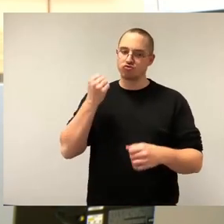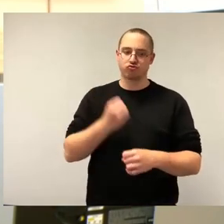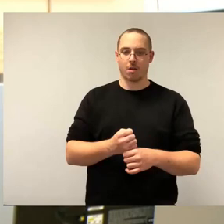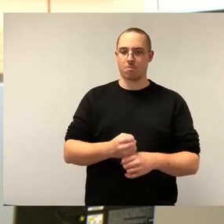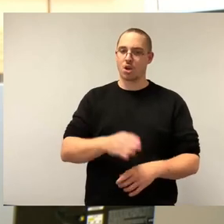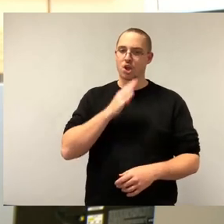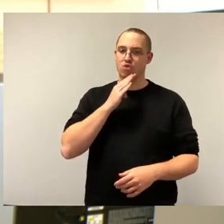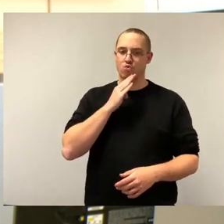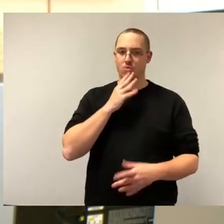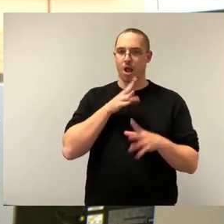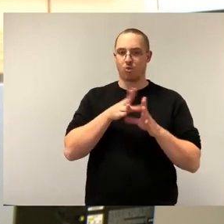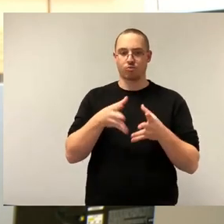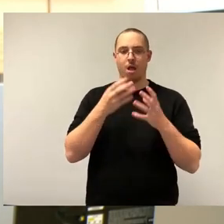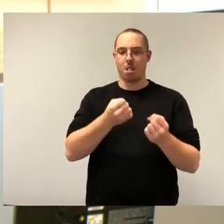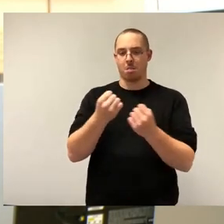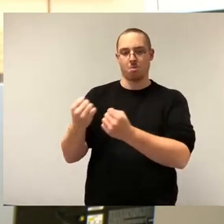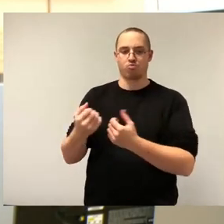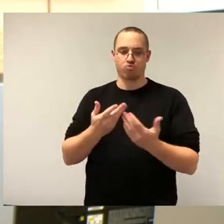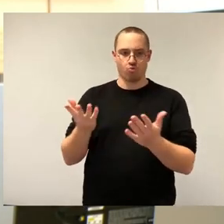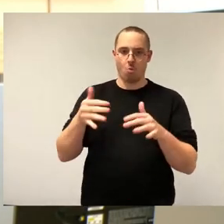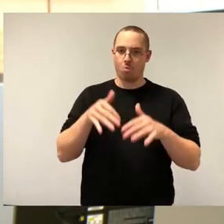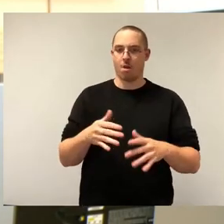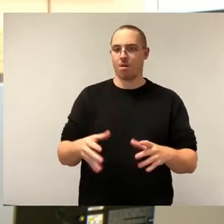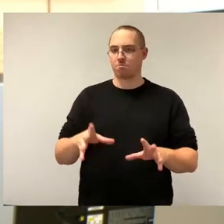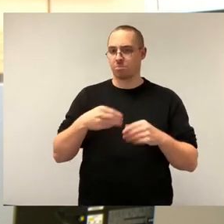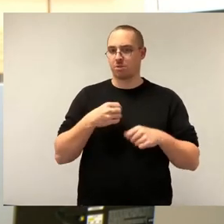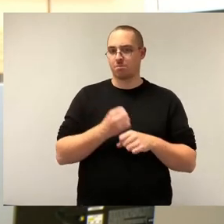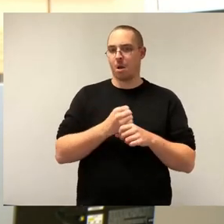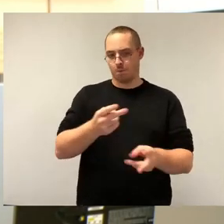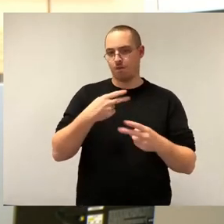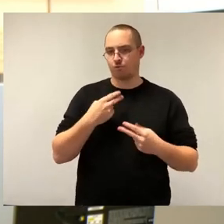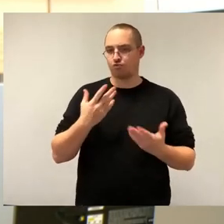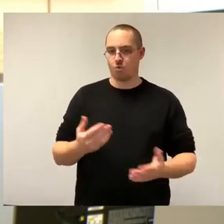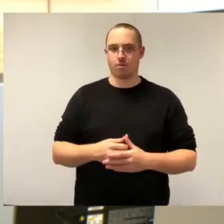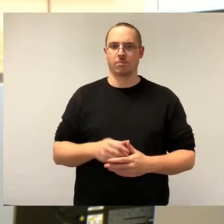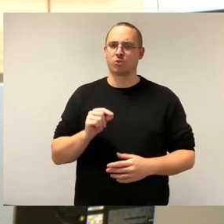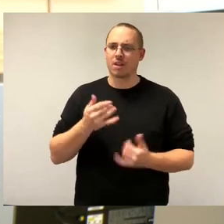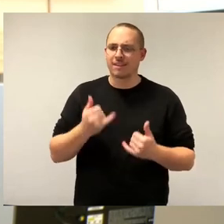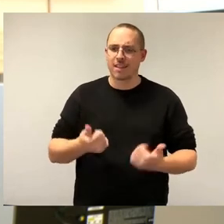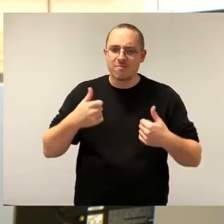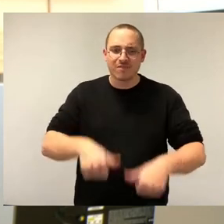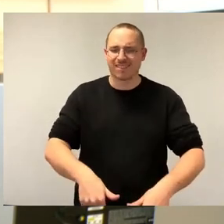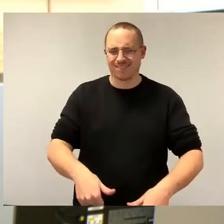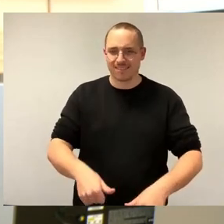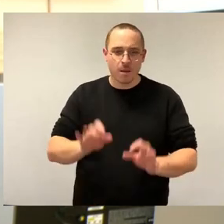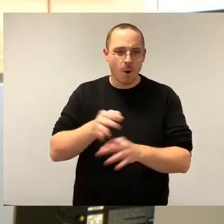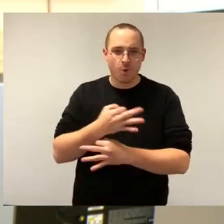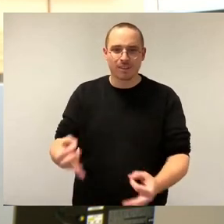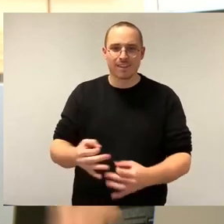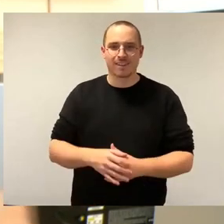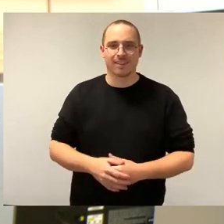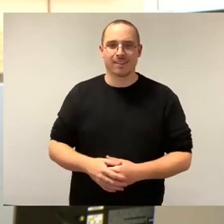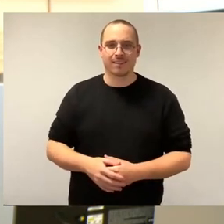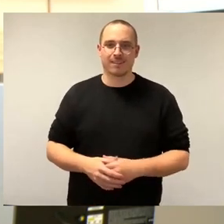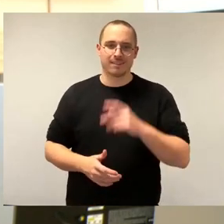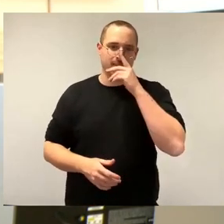es ist überhaupt nicht notwendig, jetzt hier eine Verpflichtung einzuführen. In der Satzung ist entsprechend der bundesgesetzlichen Vorgabe